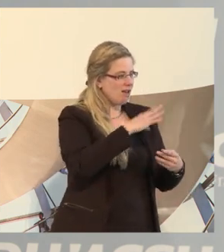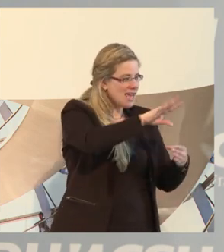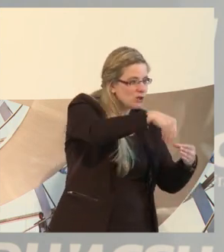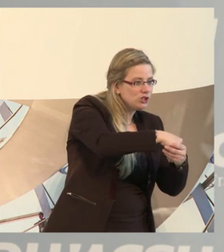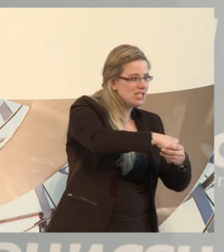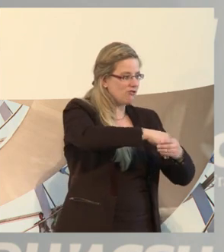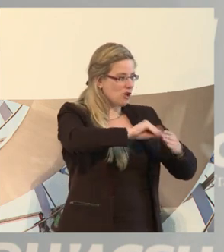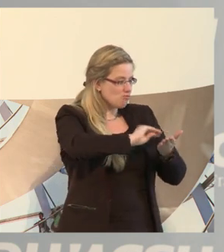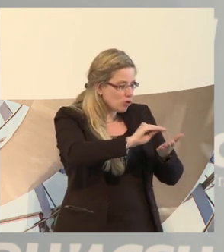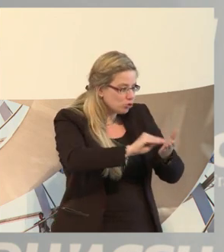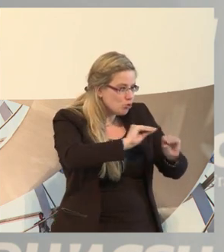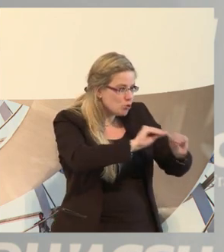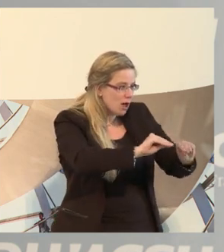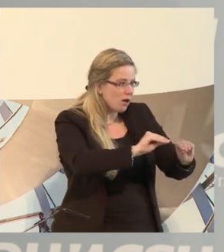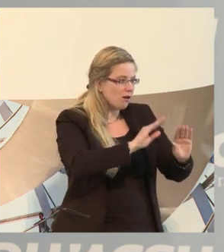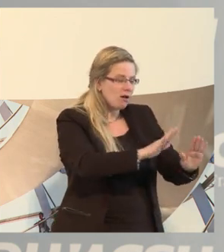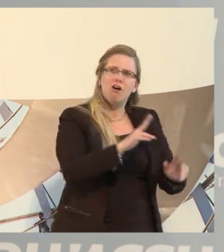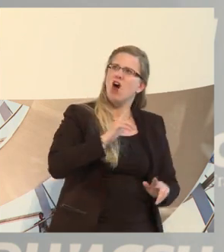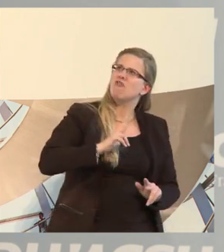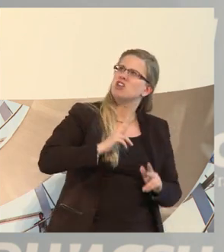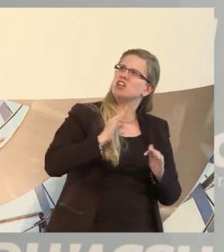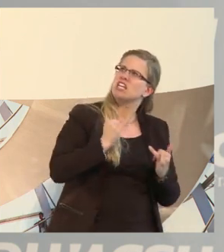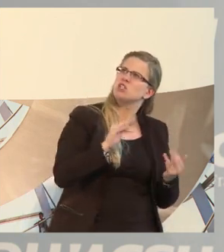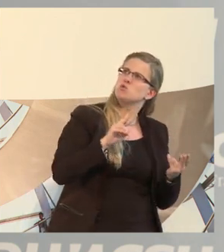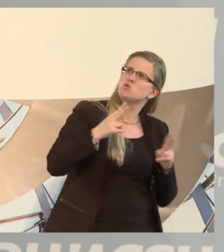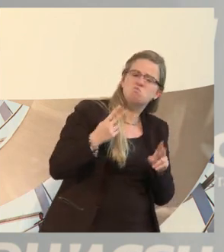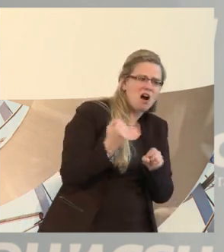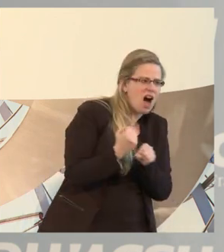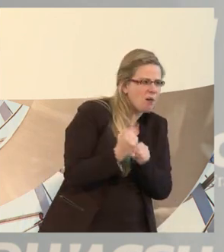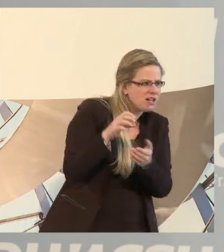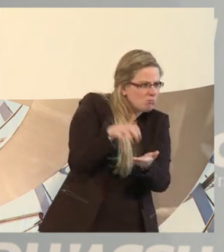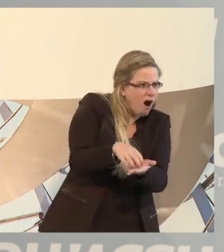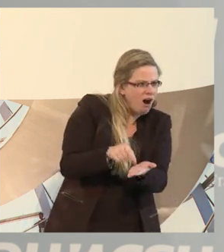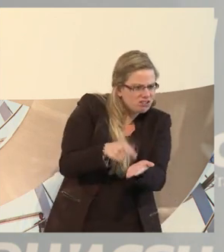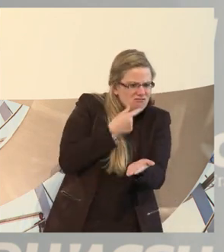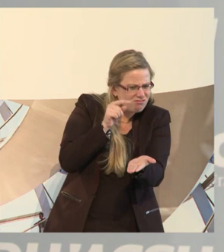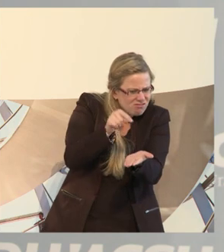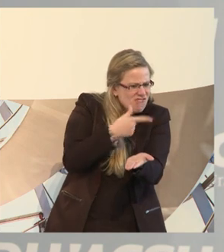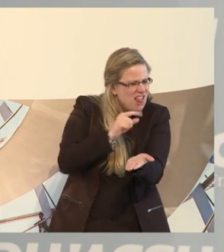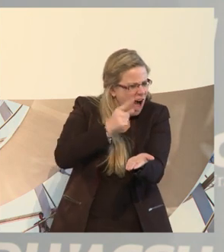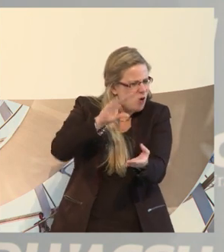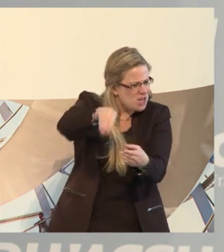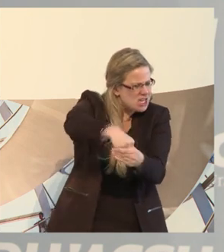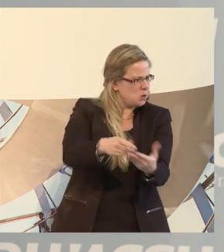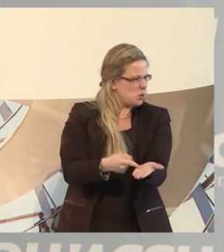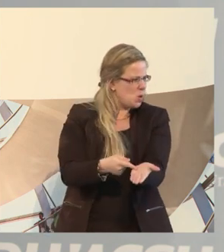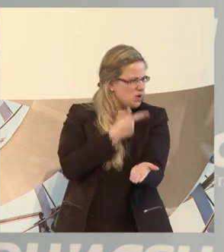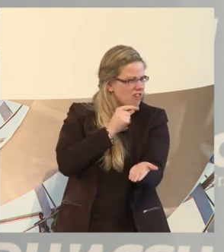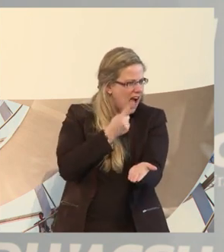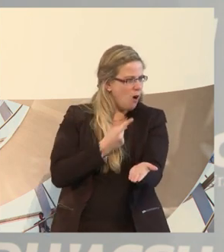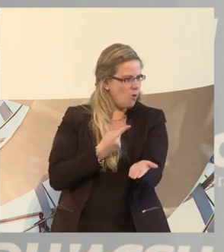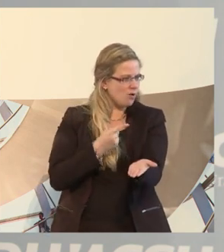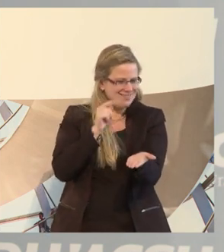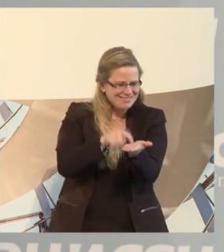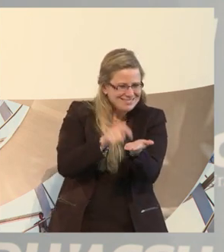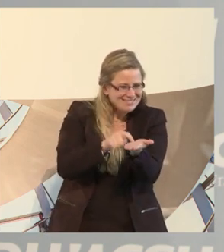dass sie auch auf dem Arbeitsmarkt inklusive Angebote vorfinden. Und hier steht uns einfach ein ganz, ganz